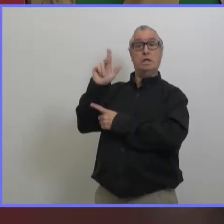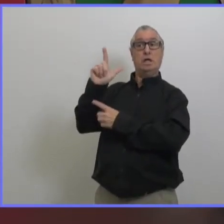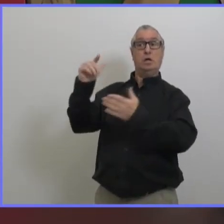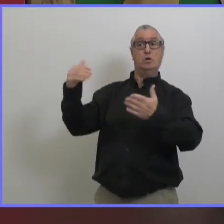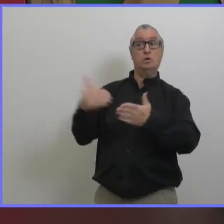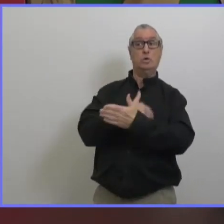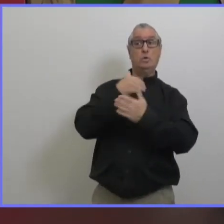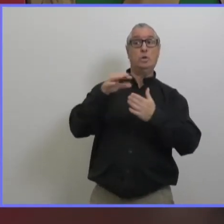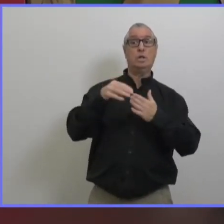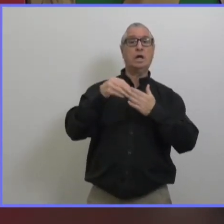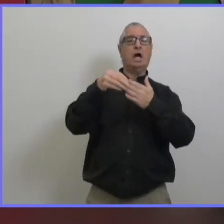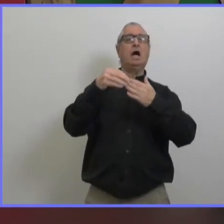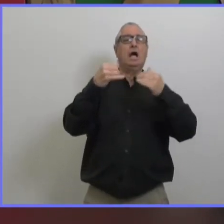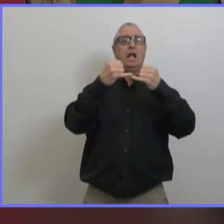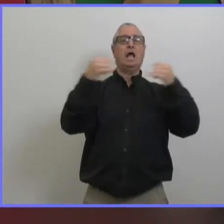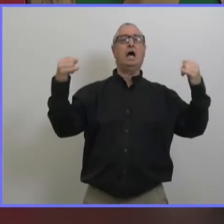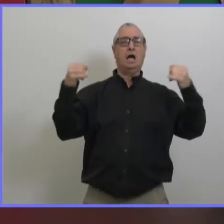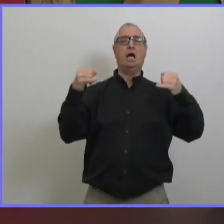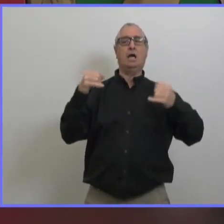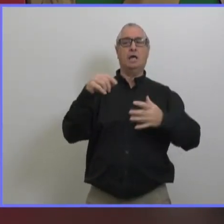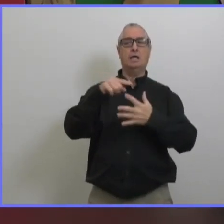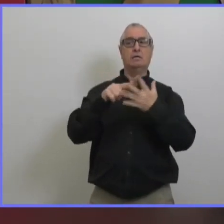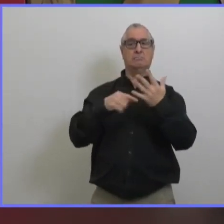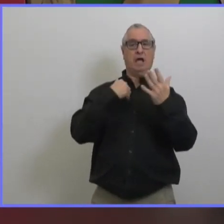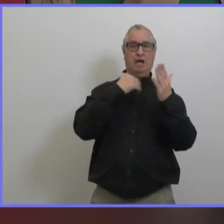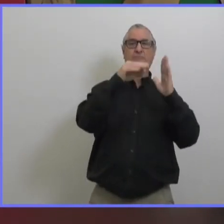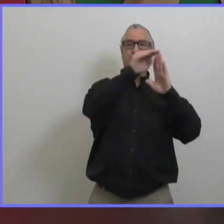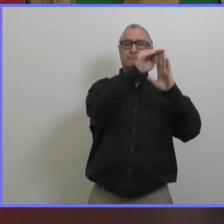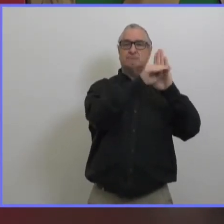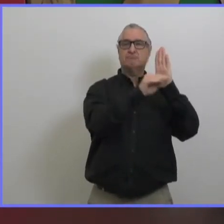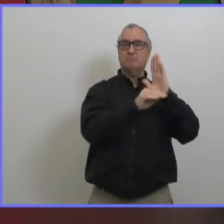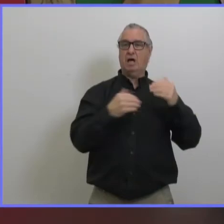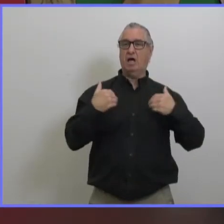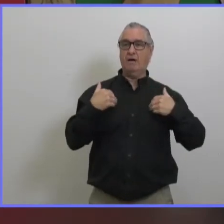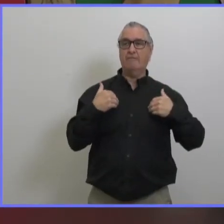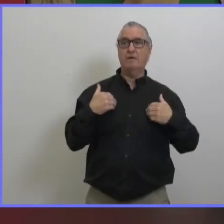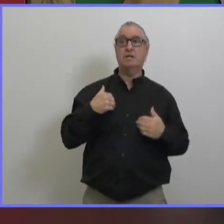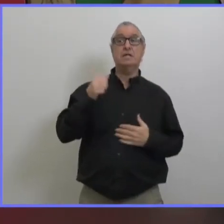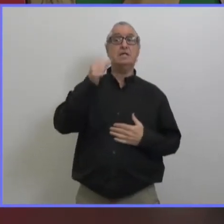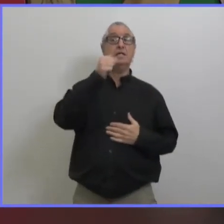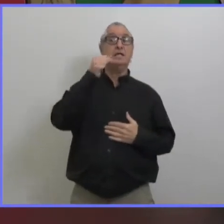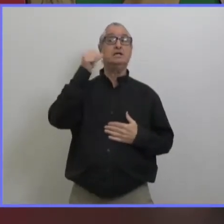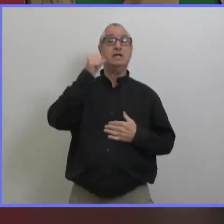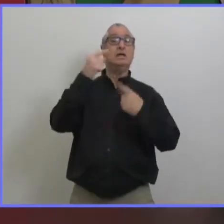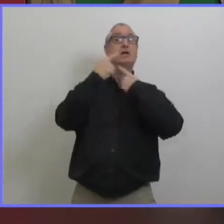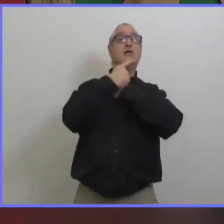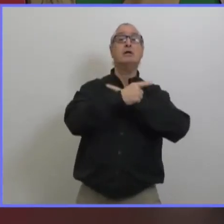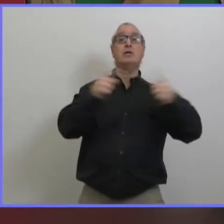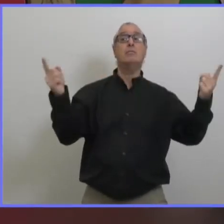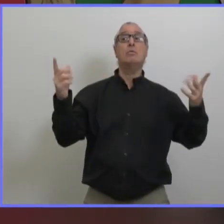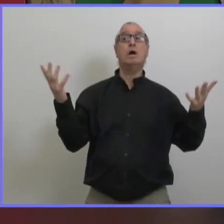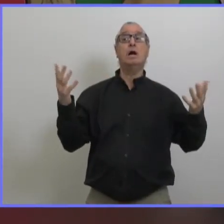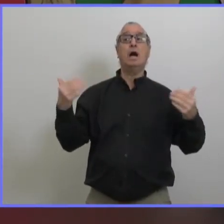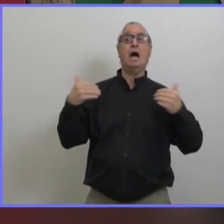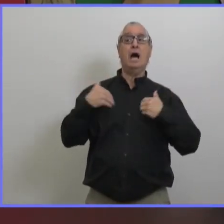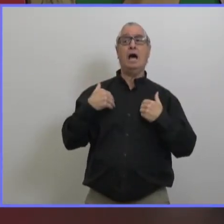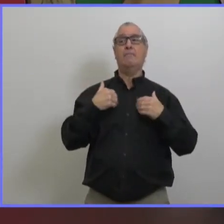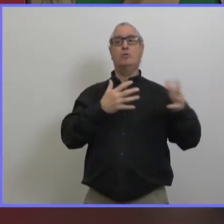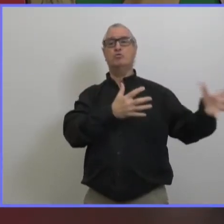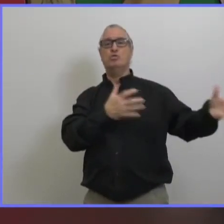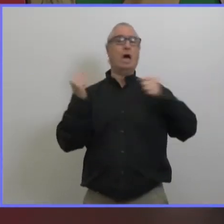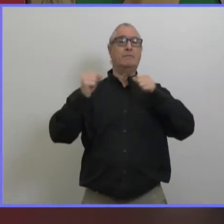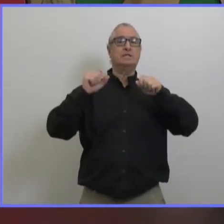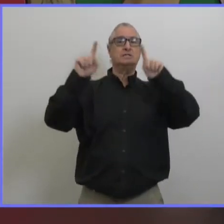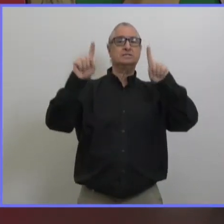alors dernière question sur le hockey est ce que vous avez des préoccupations au sujet de la